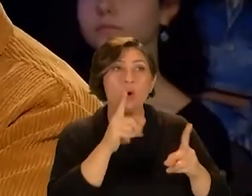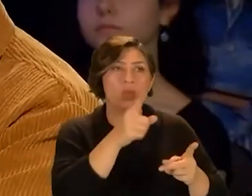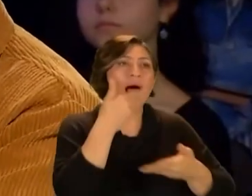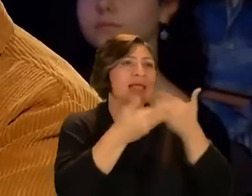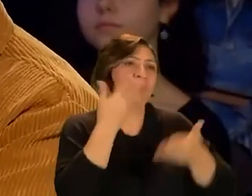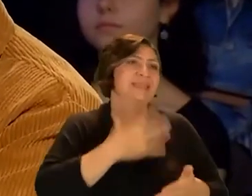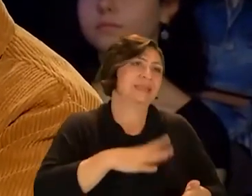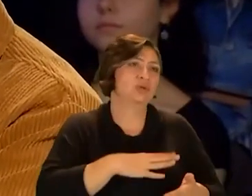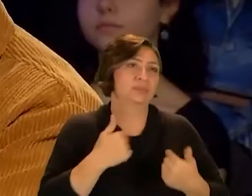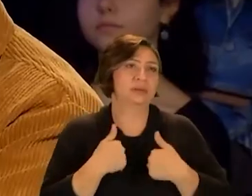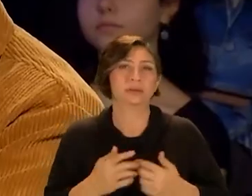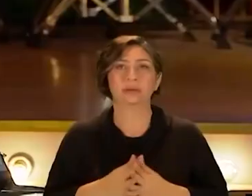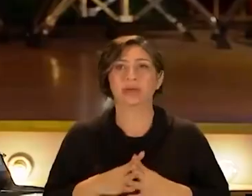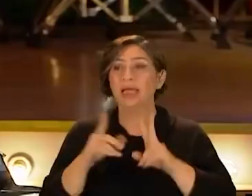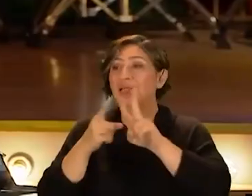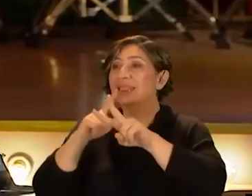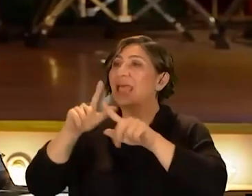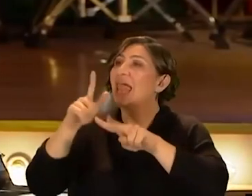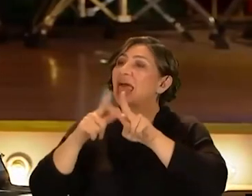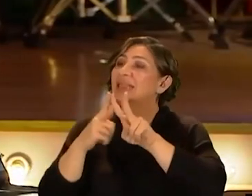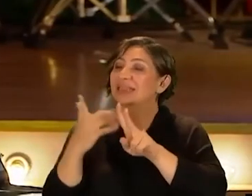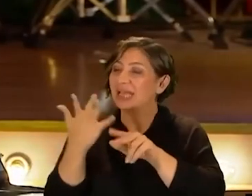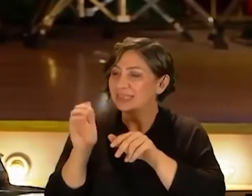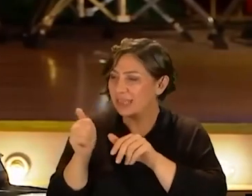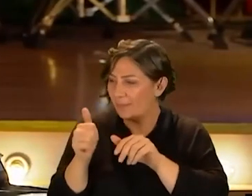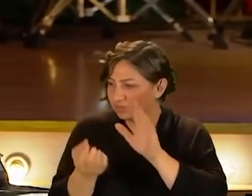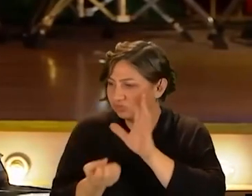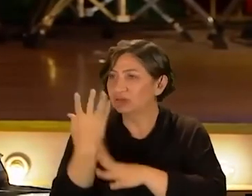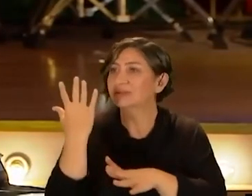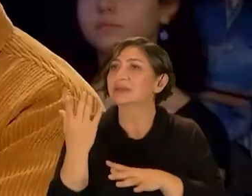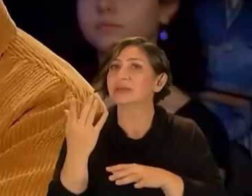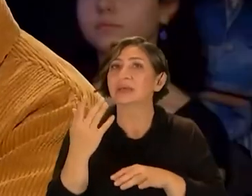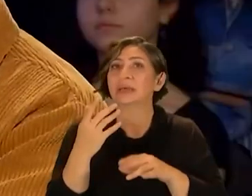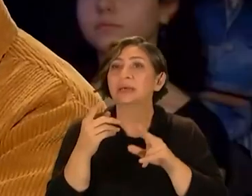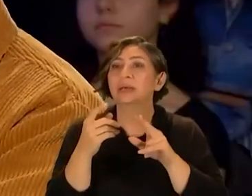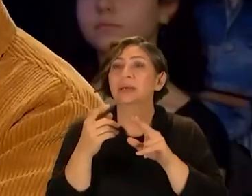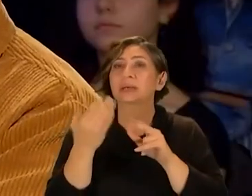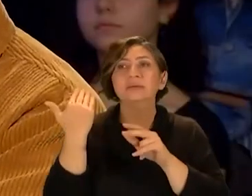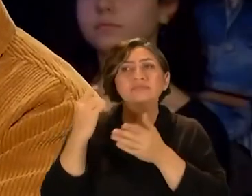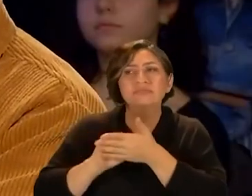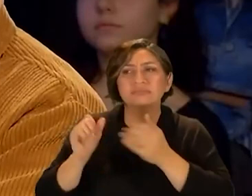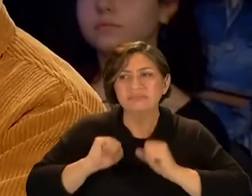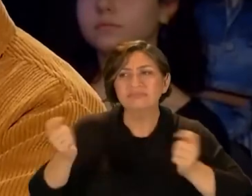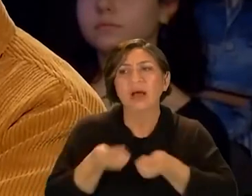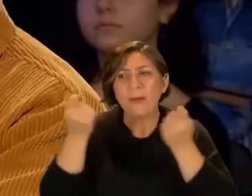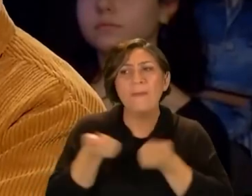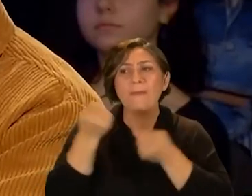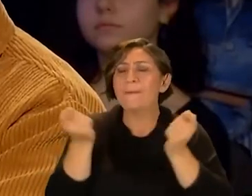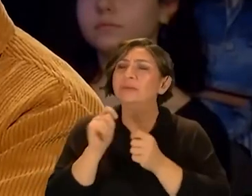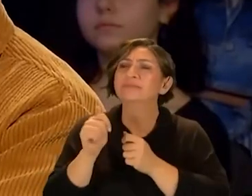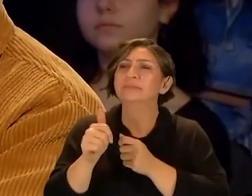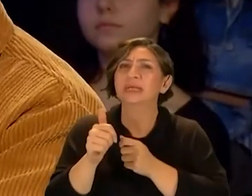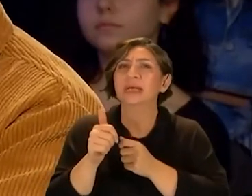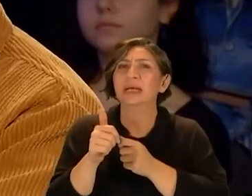Ondan bahsetmek istemişimdir orada Nalan ne kadar bir sürede çıktı Nalan ne kadar bir sürede çıktı